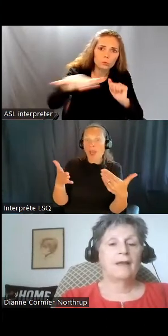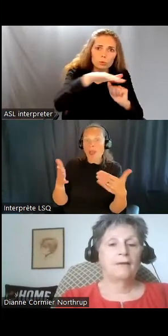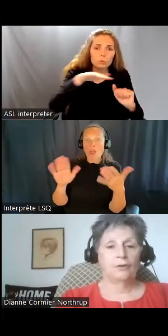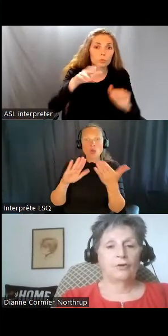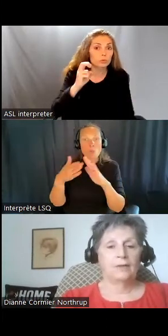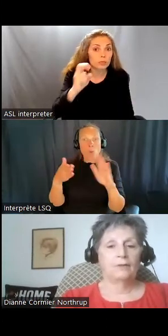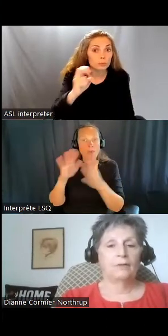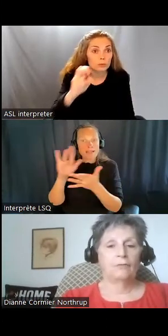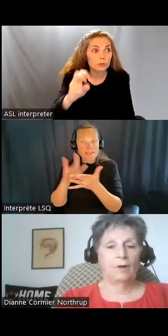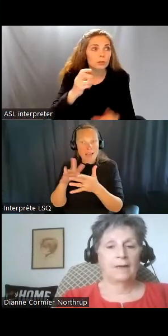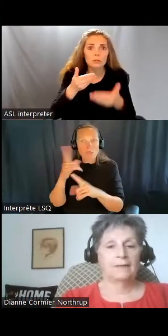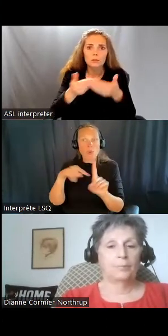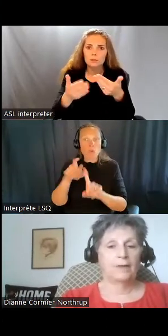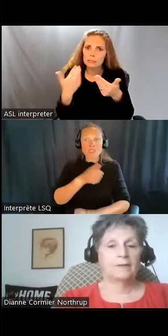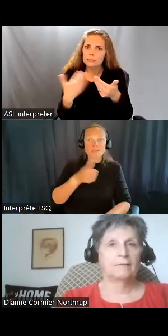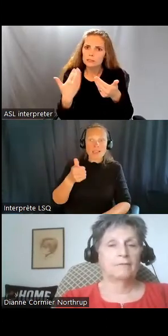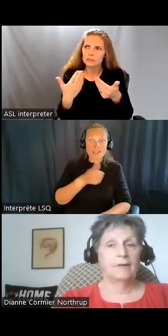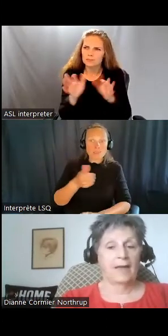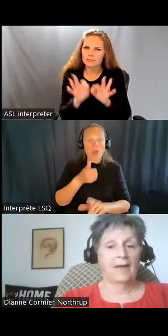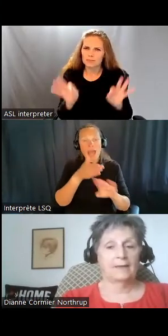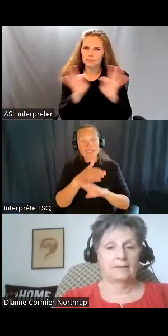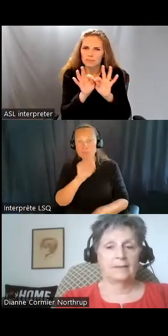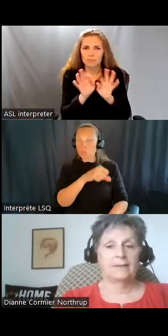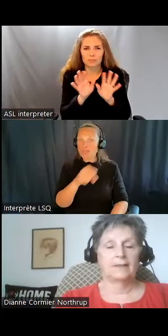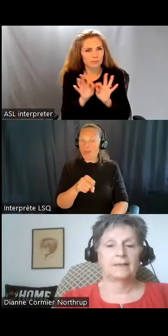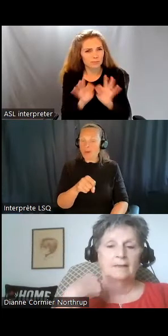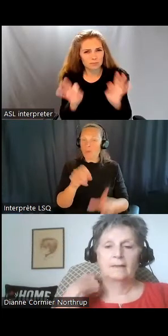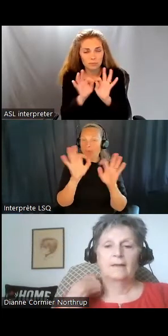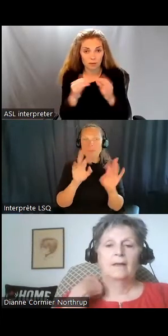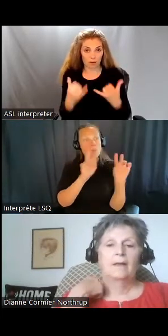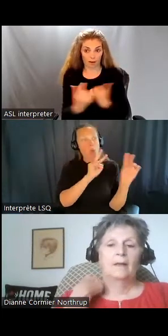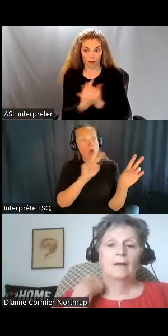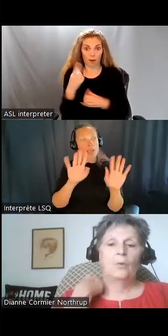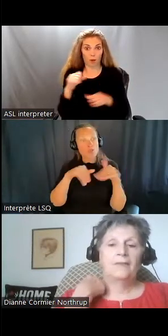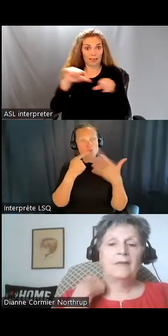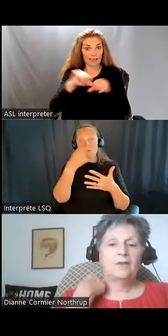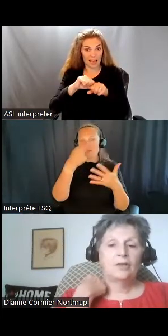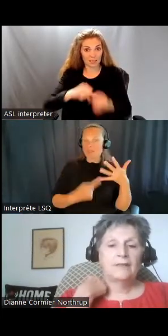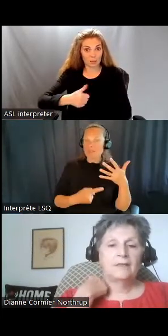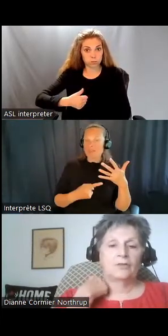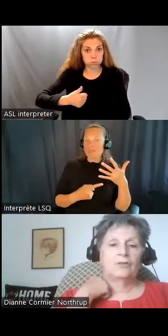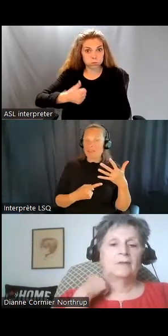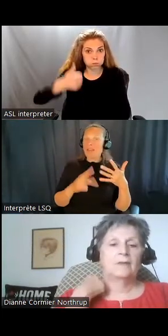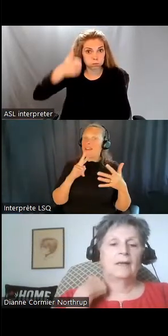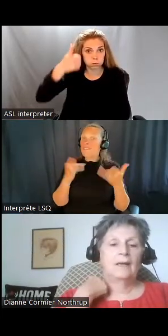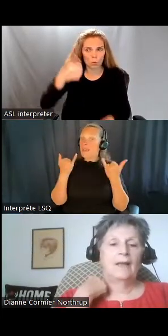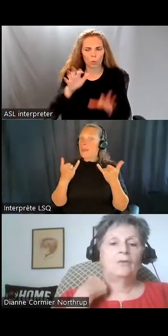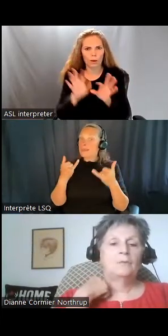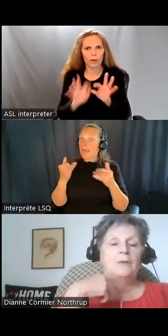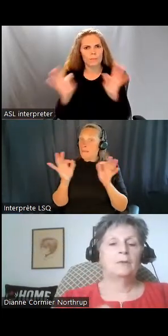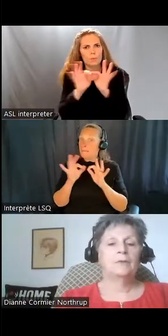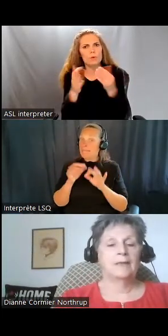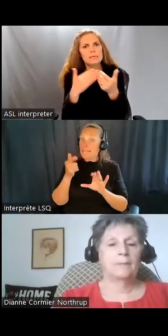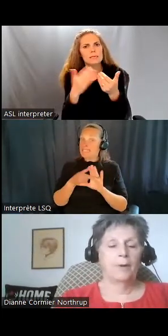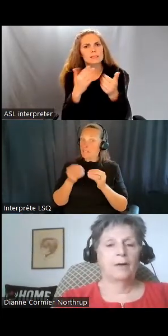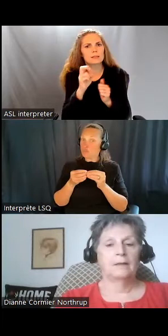l'accès au transport. Et c'est vraiment d'actualité vu le prix de l'essence aujourd'hui. Quand tout